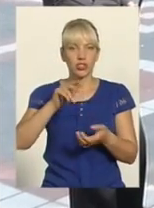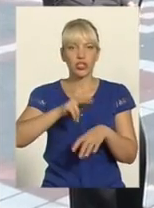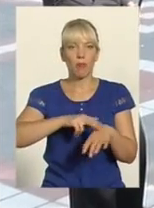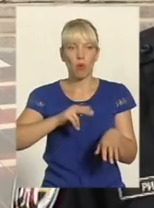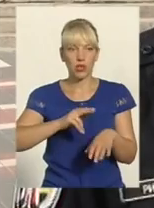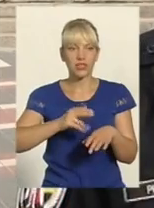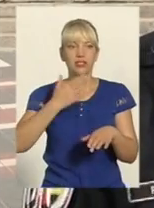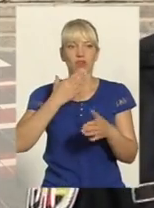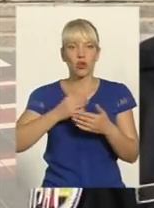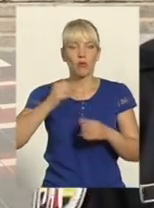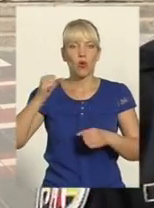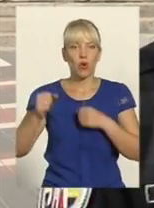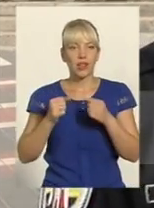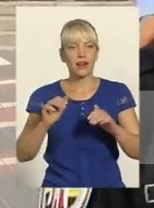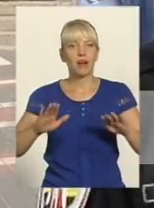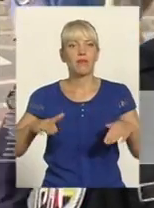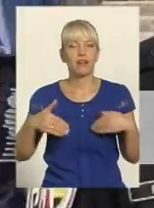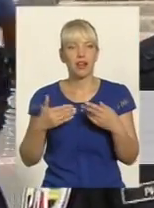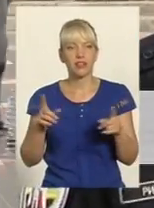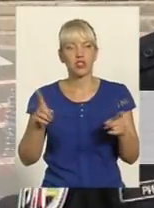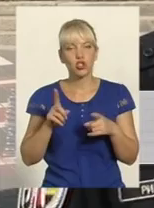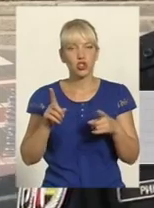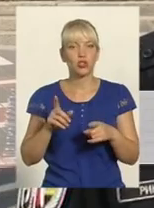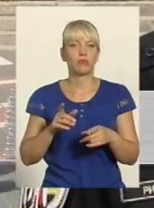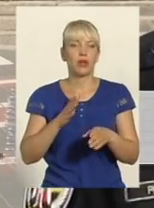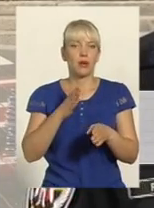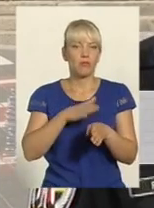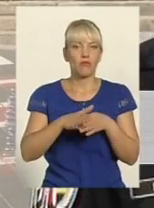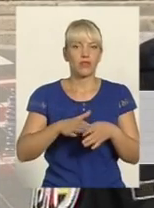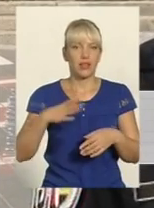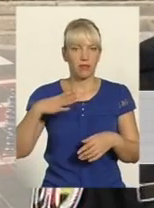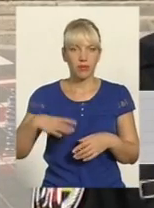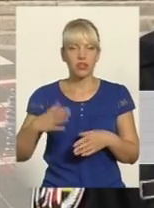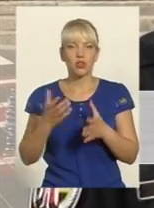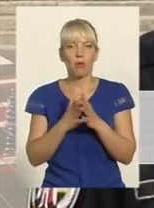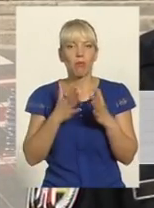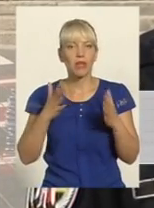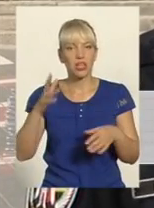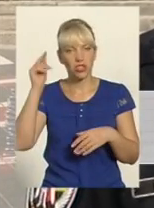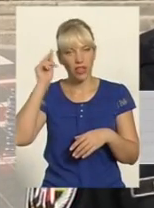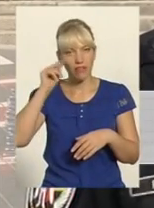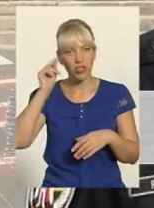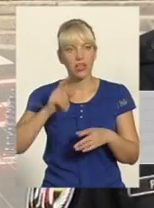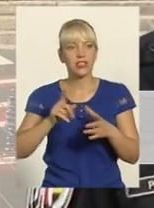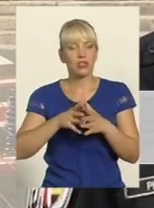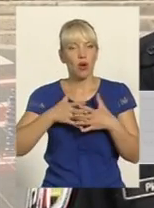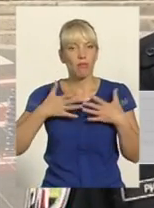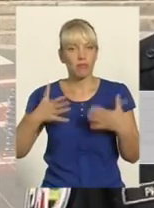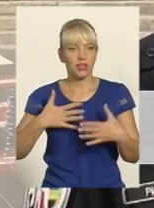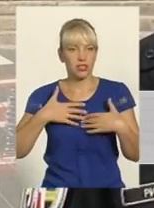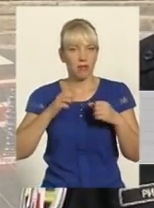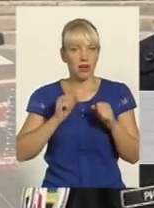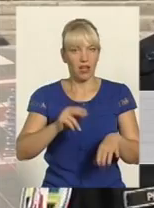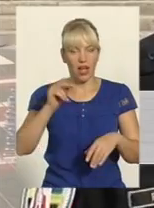колегам радять Хочу їм порадити, щоб набрались терпіння, більше навчались, більше прилагали